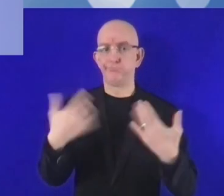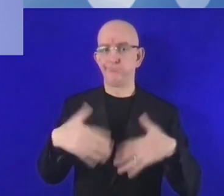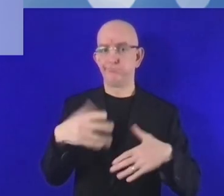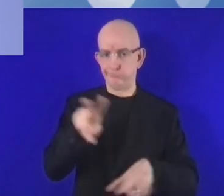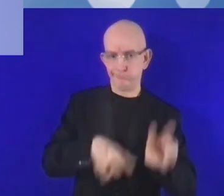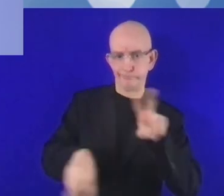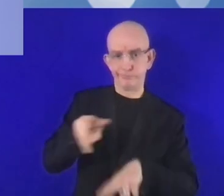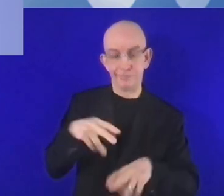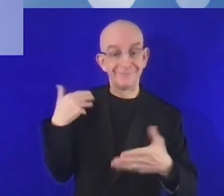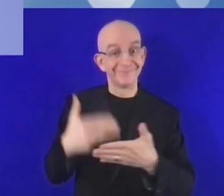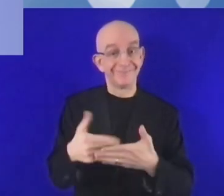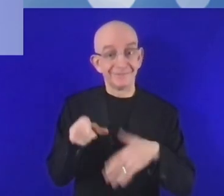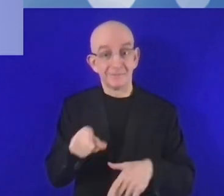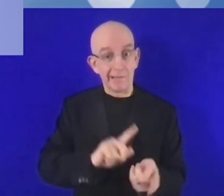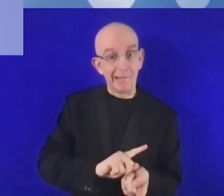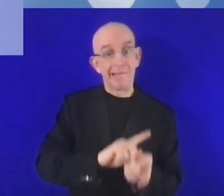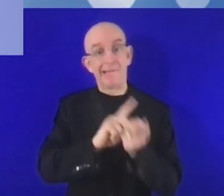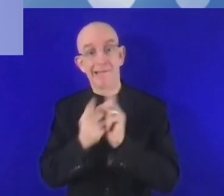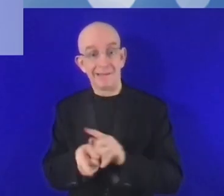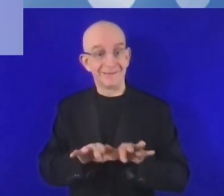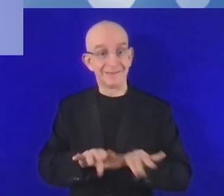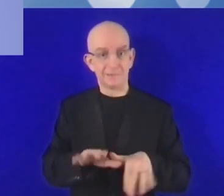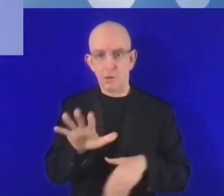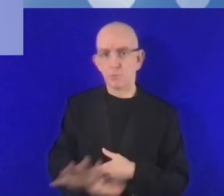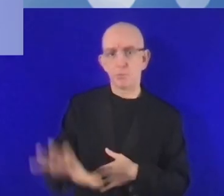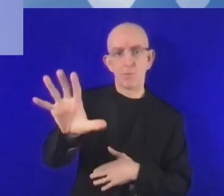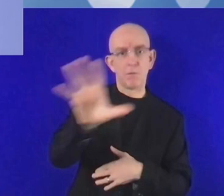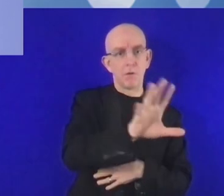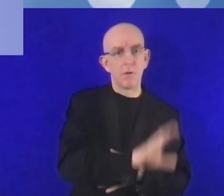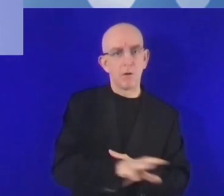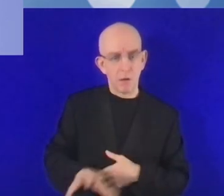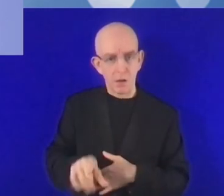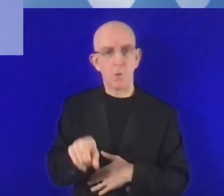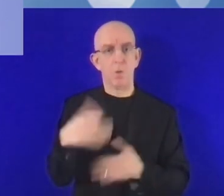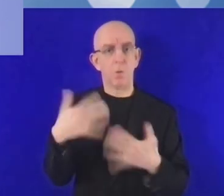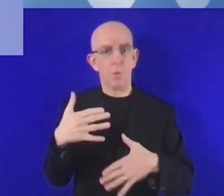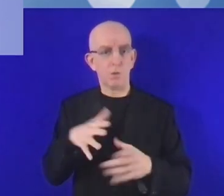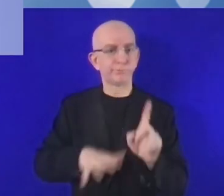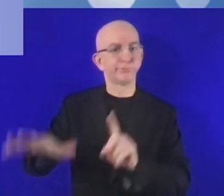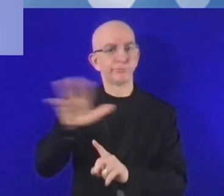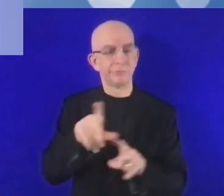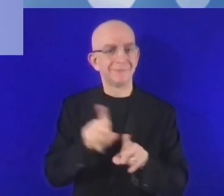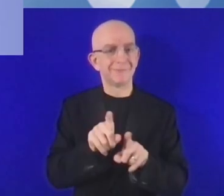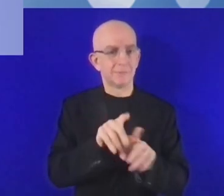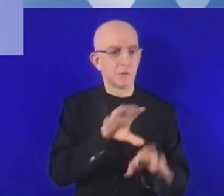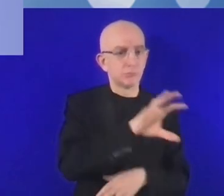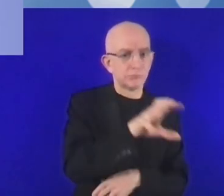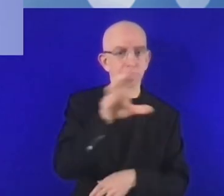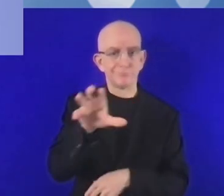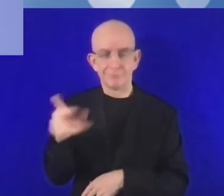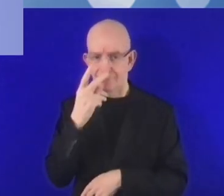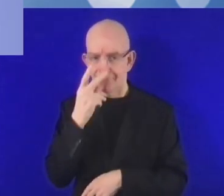ضرورة تقدير وتقييم درجة الرقمنا في مختلف المجالات والقطاعات